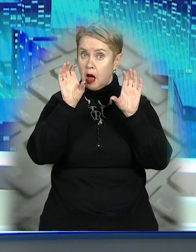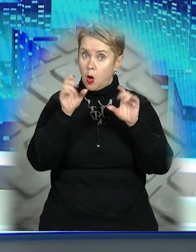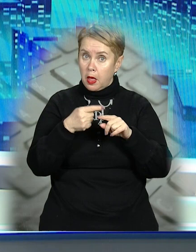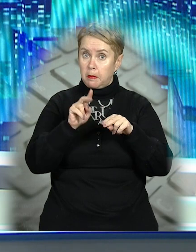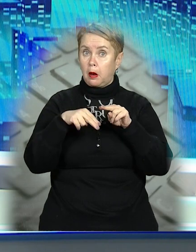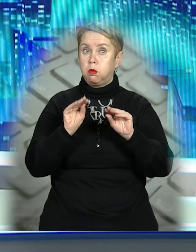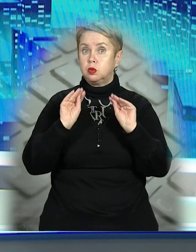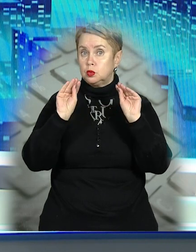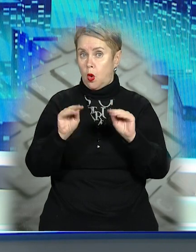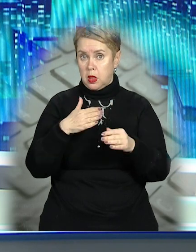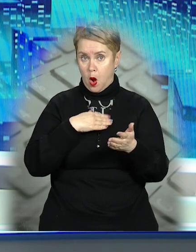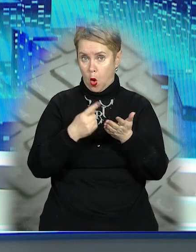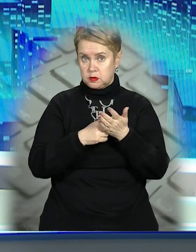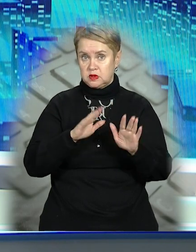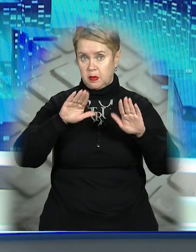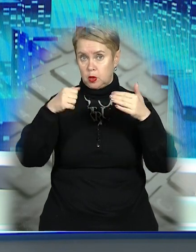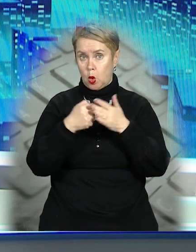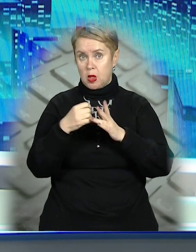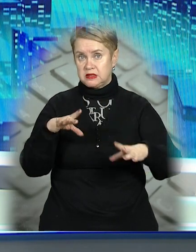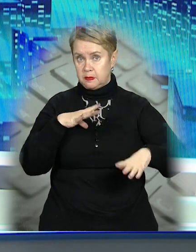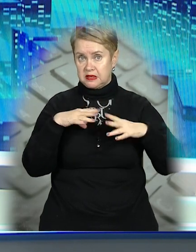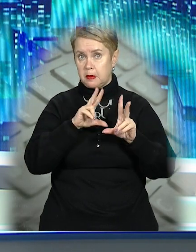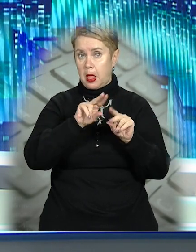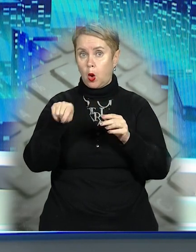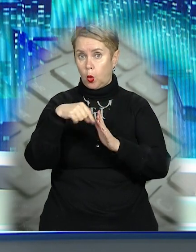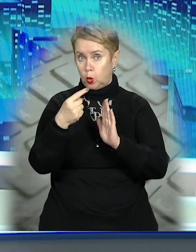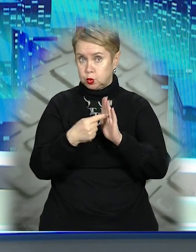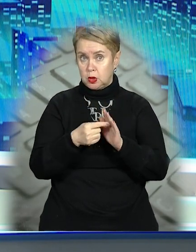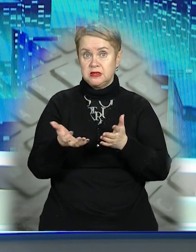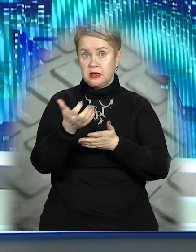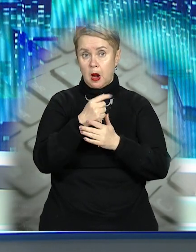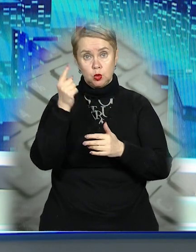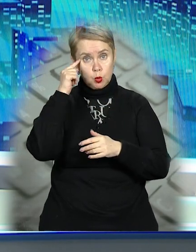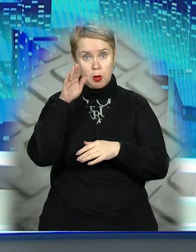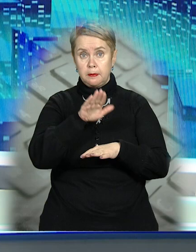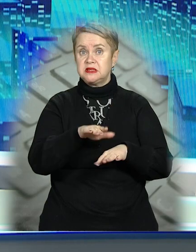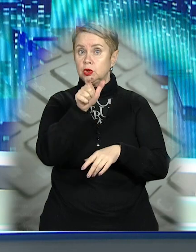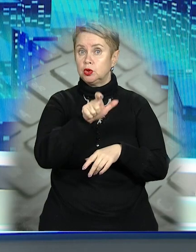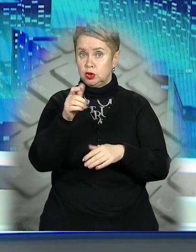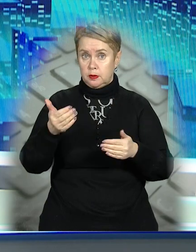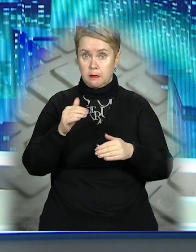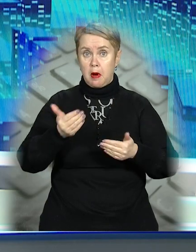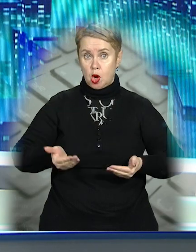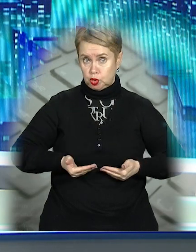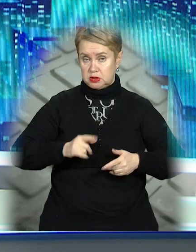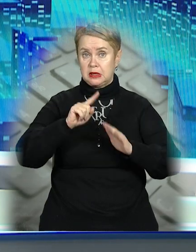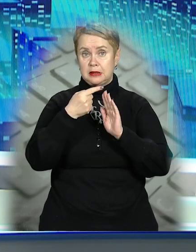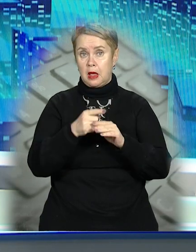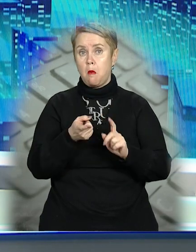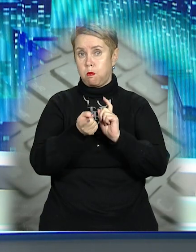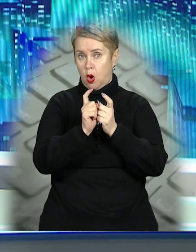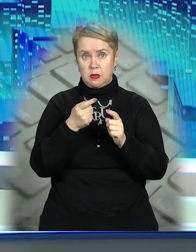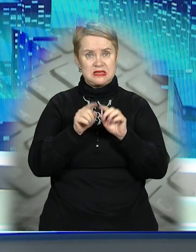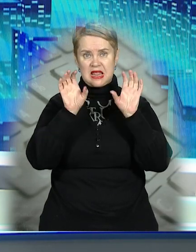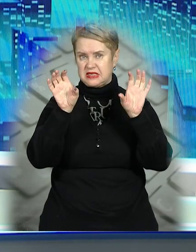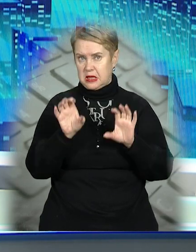прибудова? Наші кореспонденти звернулися до інспекції з благоустрою та зібрали думки місцевих мешканців. Про це, а також темпи боротьби